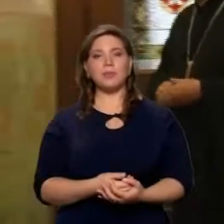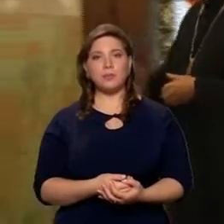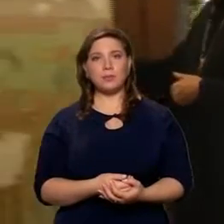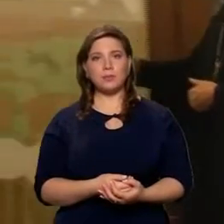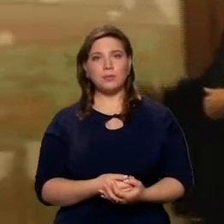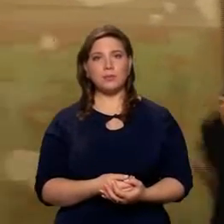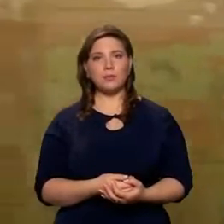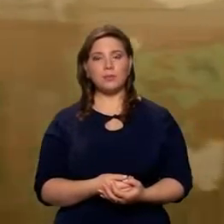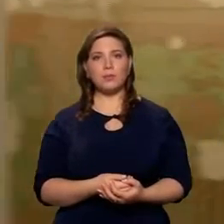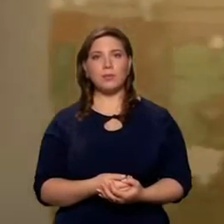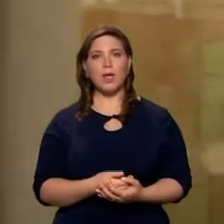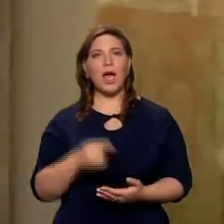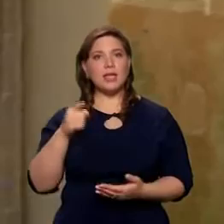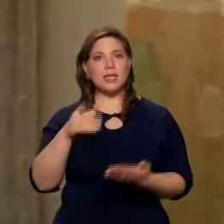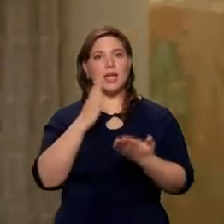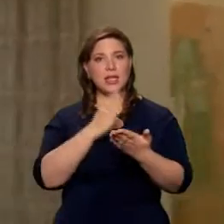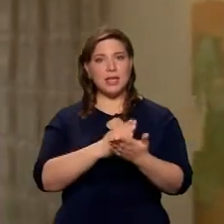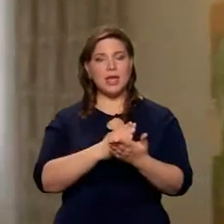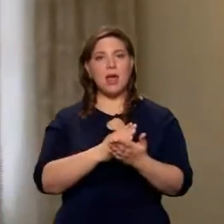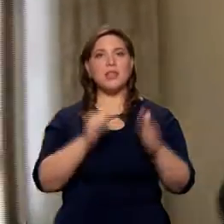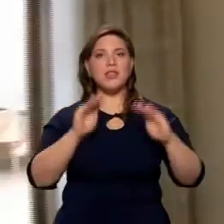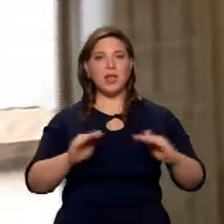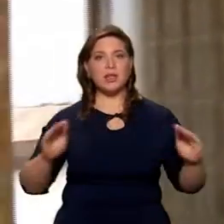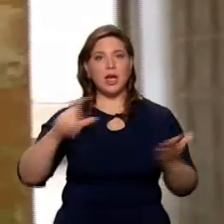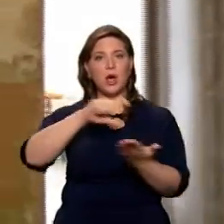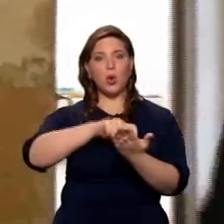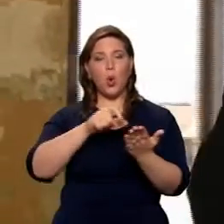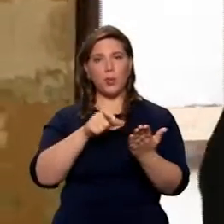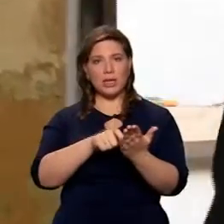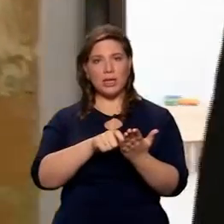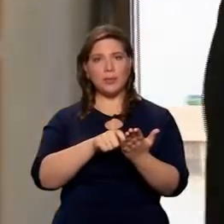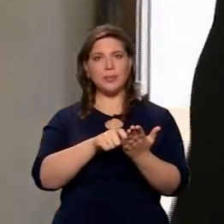Так, вот здесь у нас находится палатка. Это детская комната мне располагается.